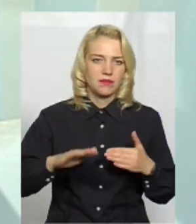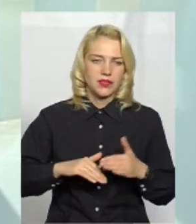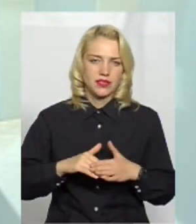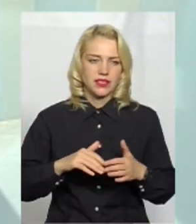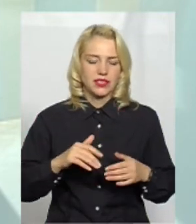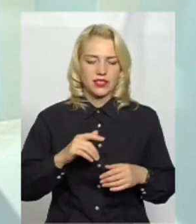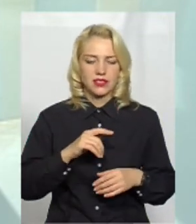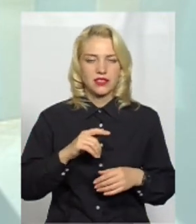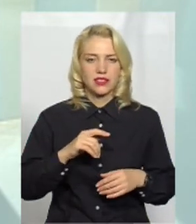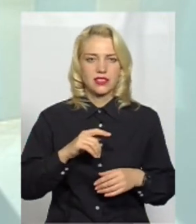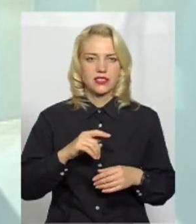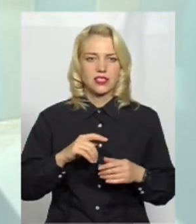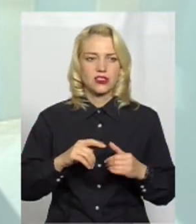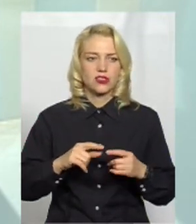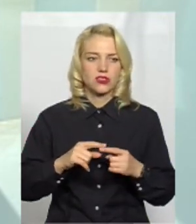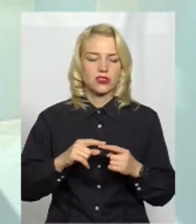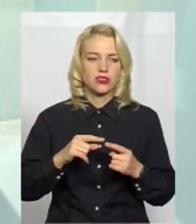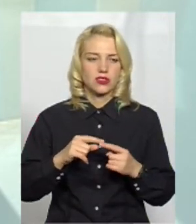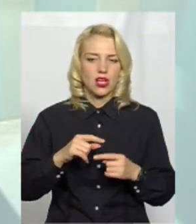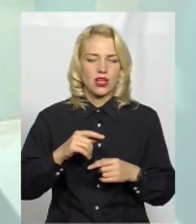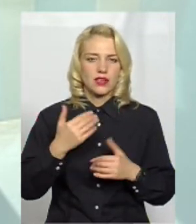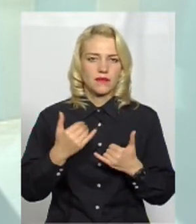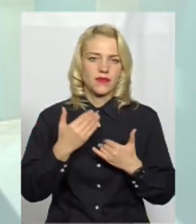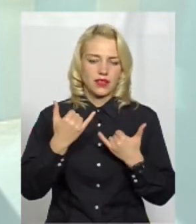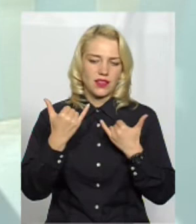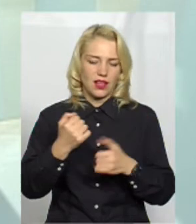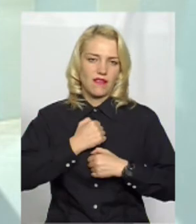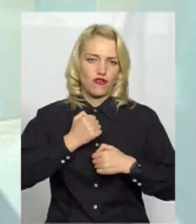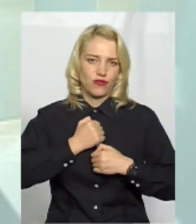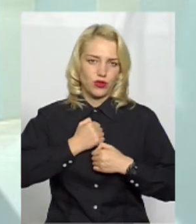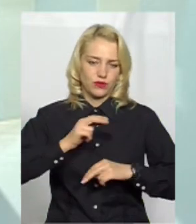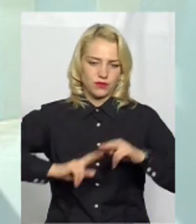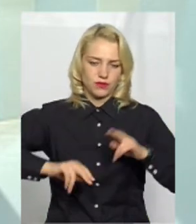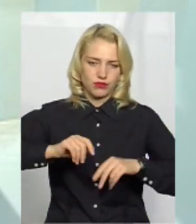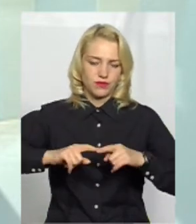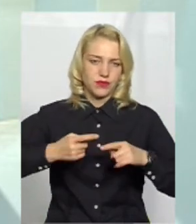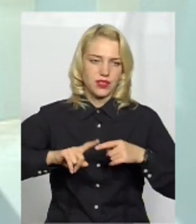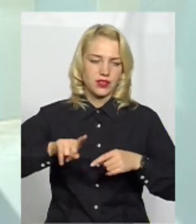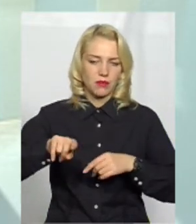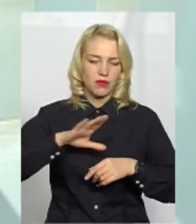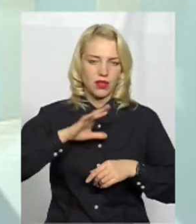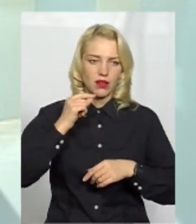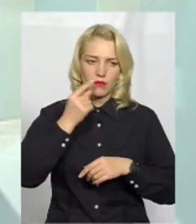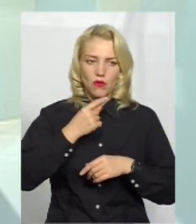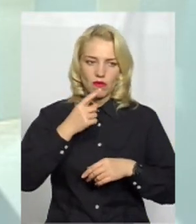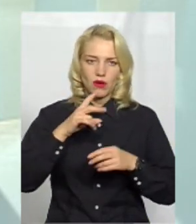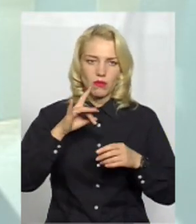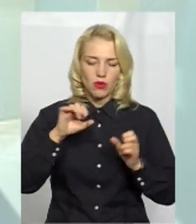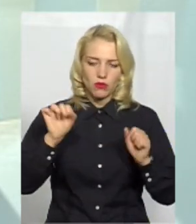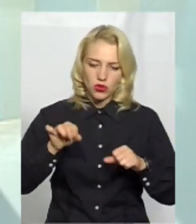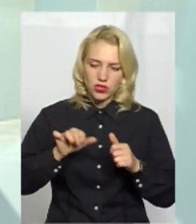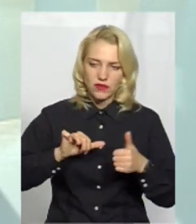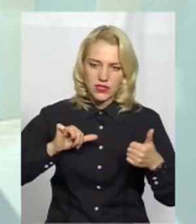зовнішньої розвитки України. Вже там досить давно вона відведена. І там йшла мова про можливість